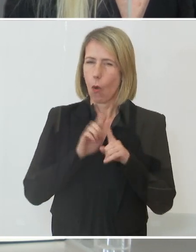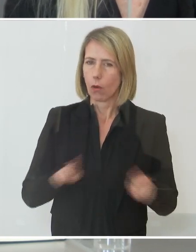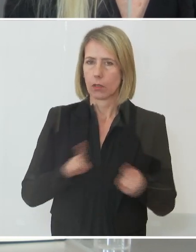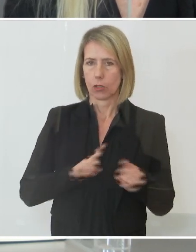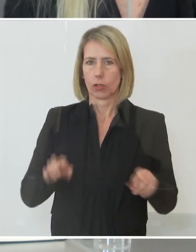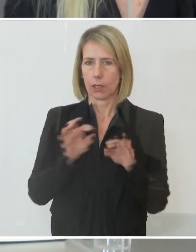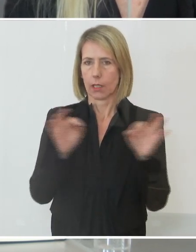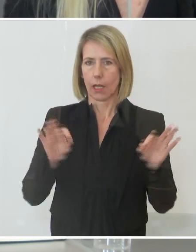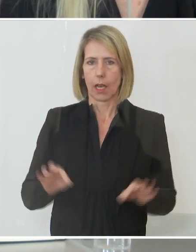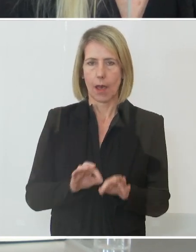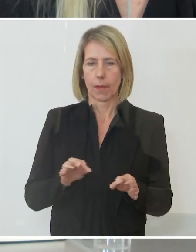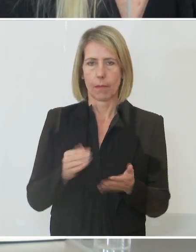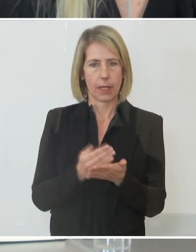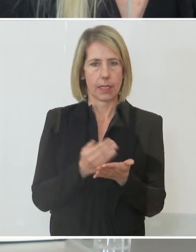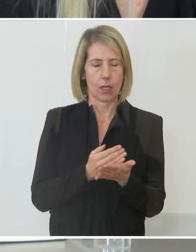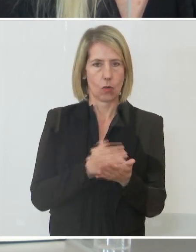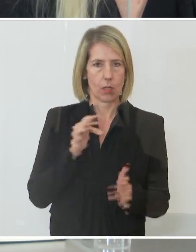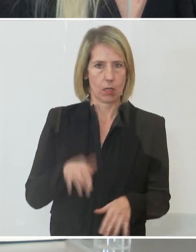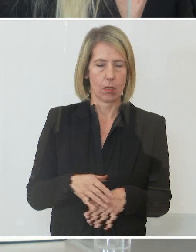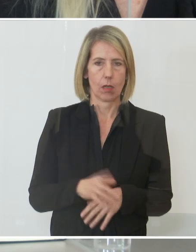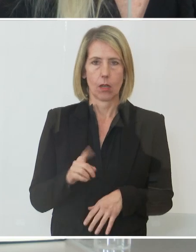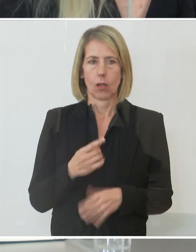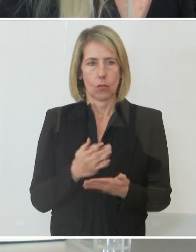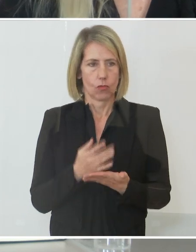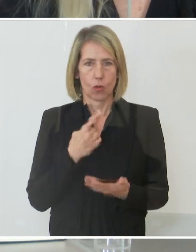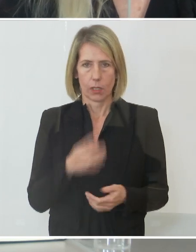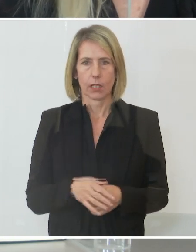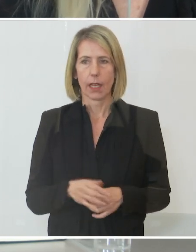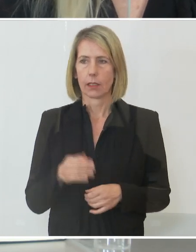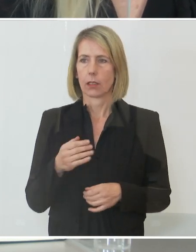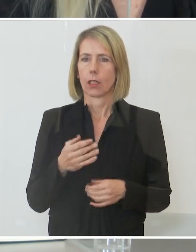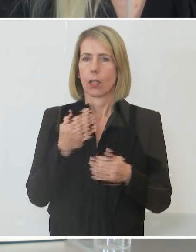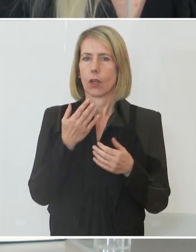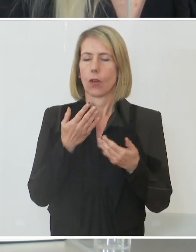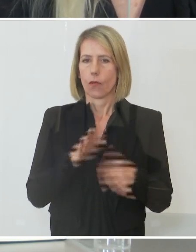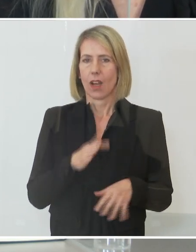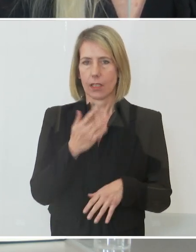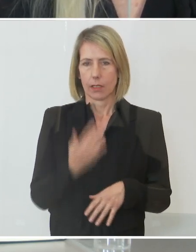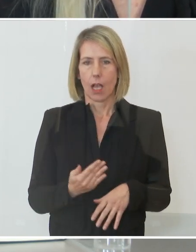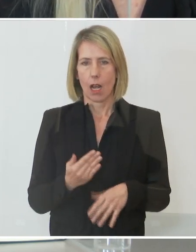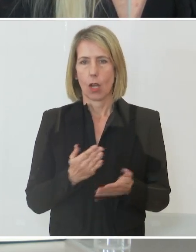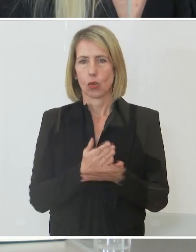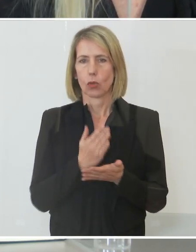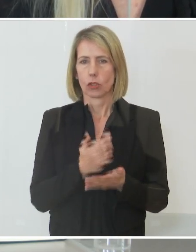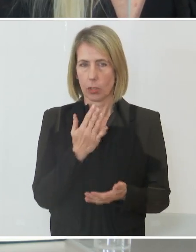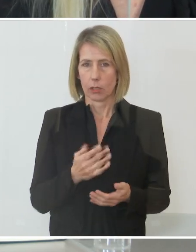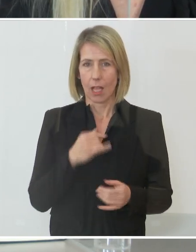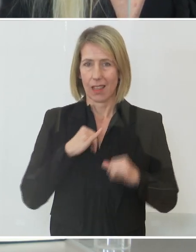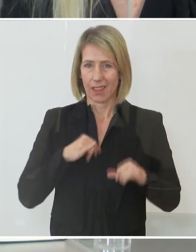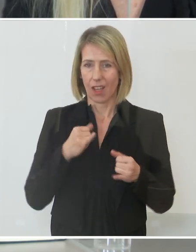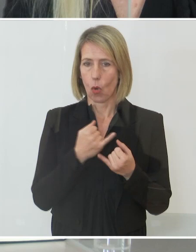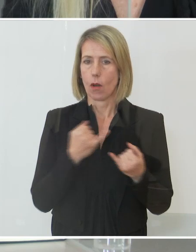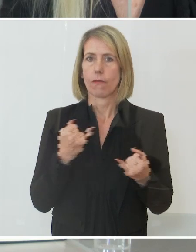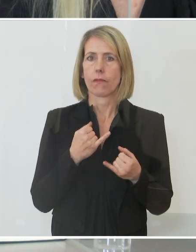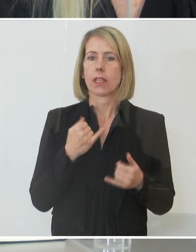bedingungen. Ich habe bereits schon erwähnt, wie sich die Inzidenz in Tirol entwickelt hat. Wir sind etwas später